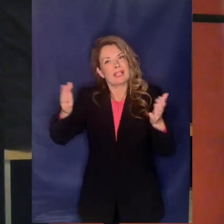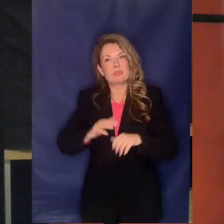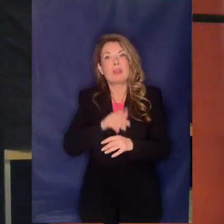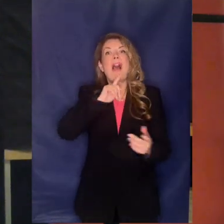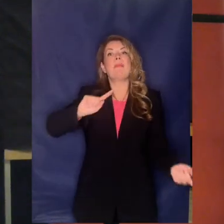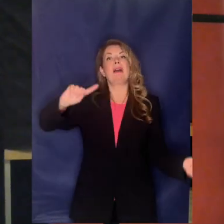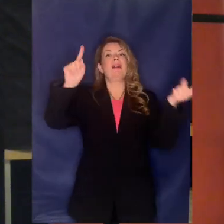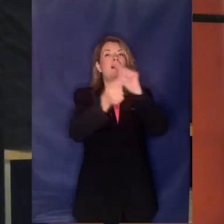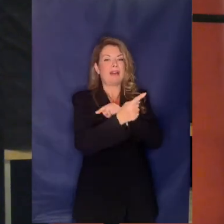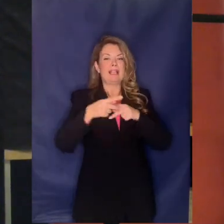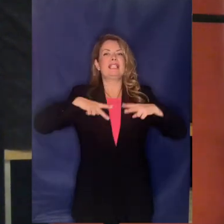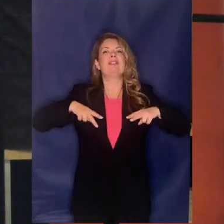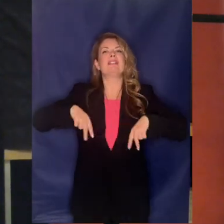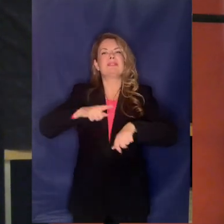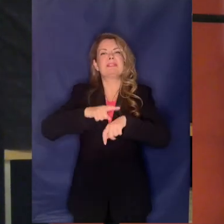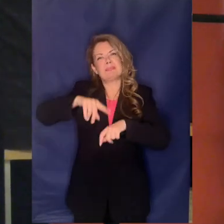Τσίπρα